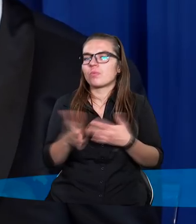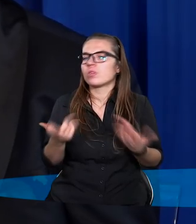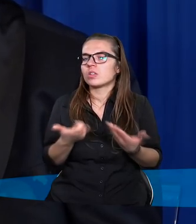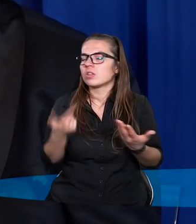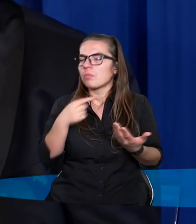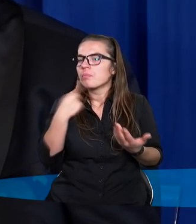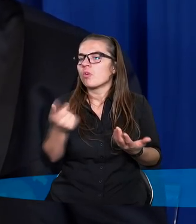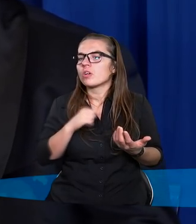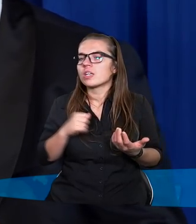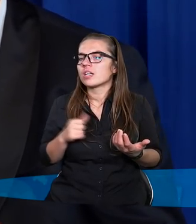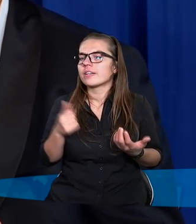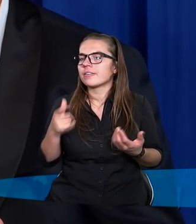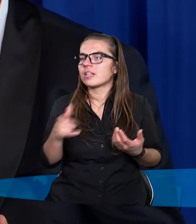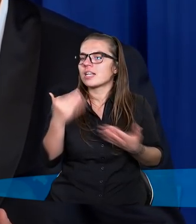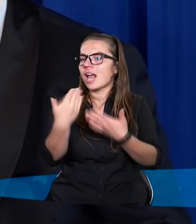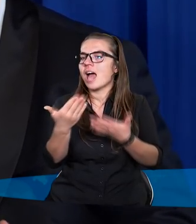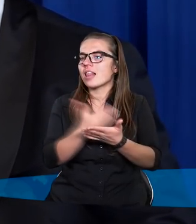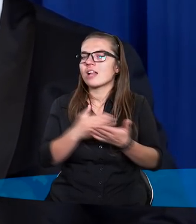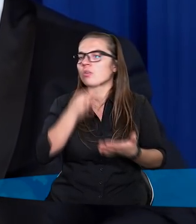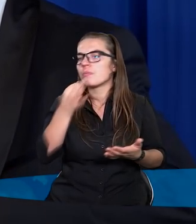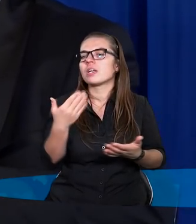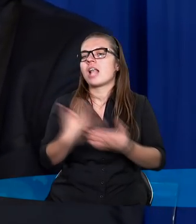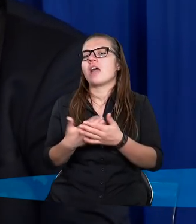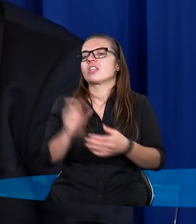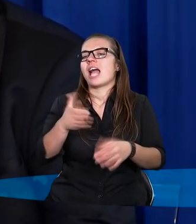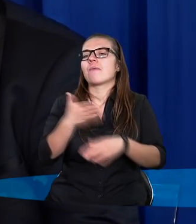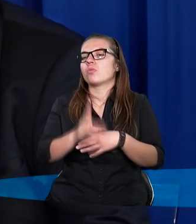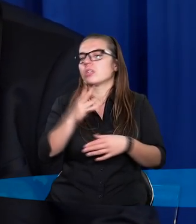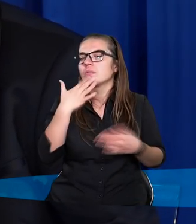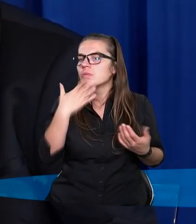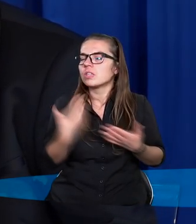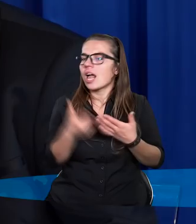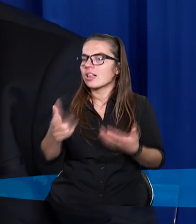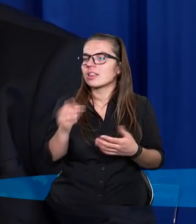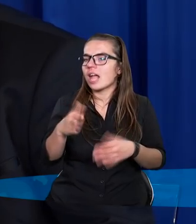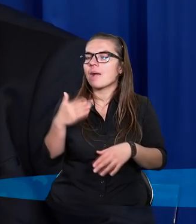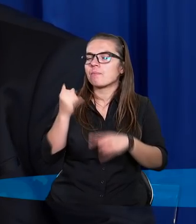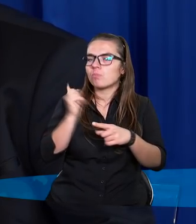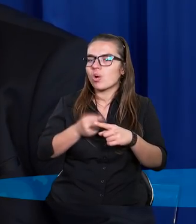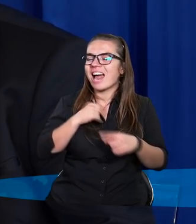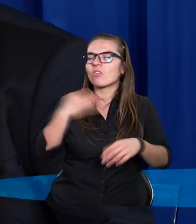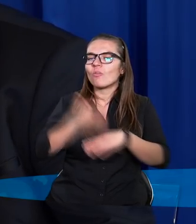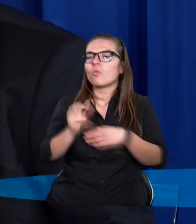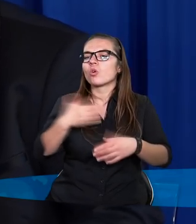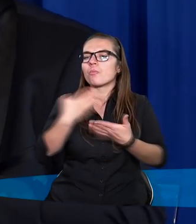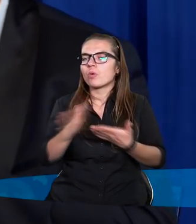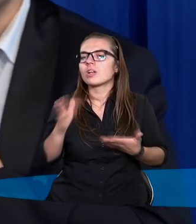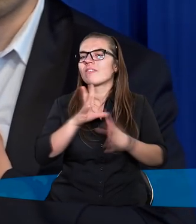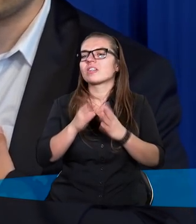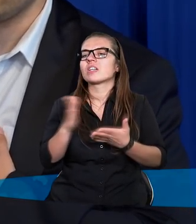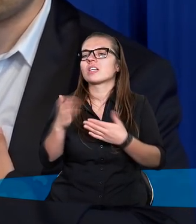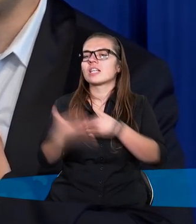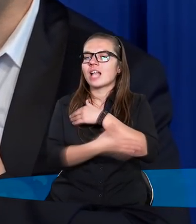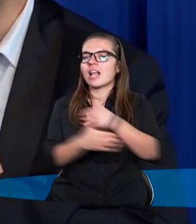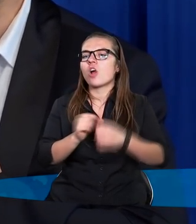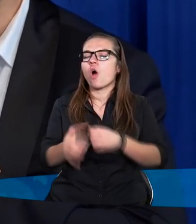poczytajmy sobie. Inny człowiek zadaje pytanie, dlaczego tak późno Bóg postanowił się ich pozbyć? Wszystko zależy